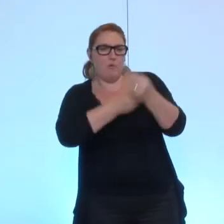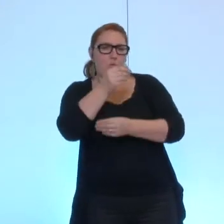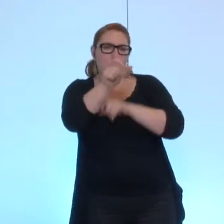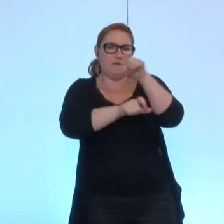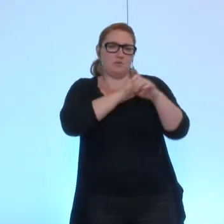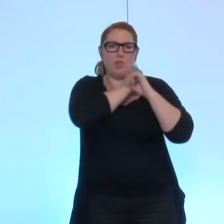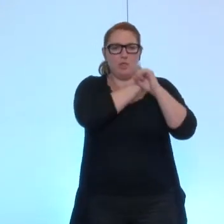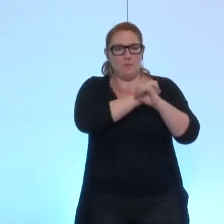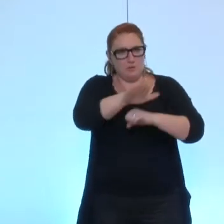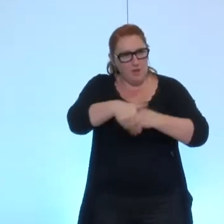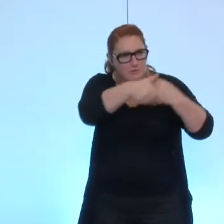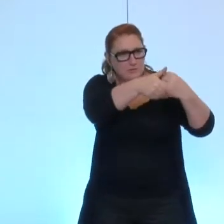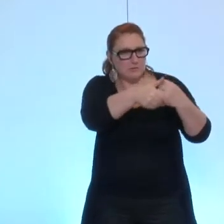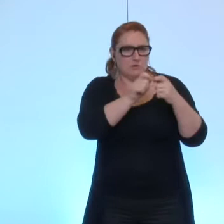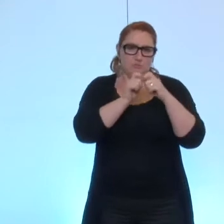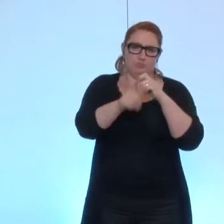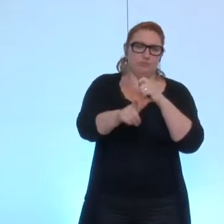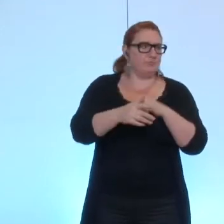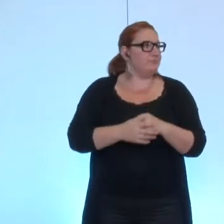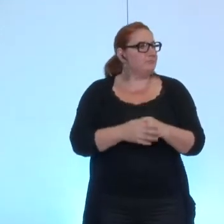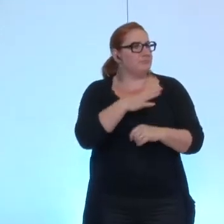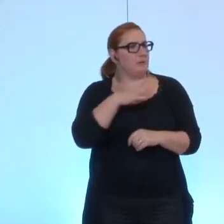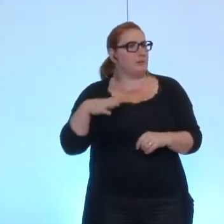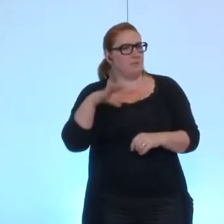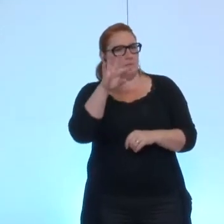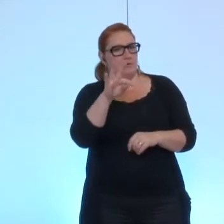personnes dépendantes. Madame Tavelle.